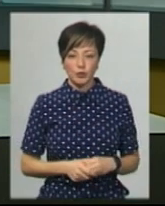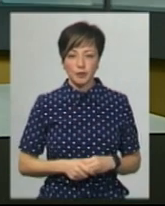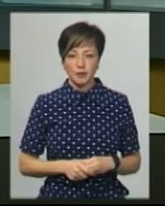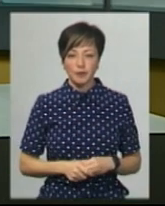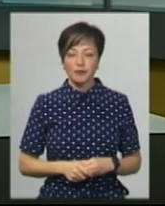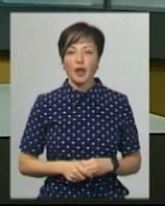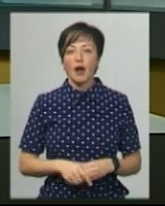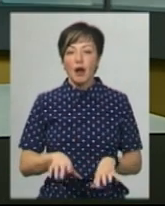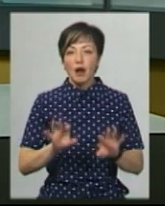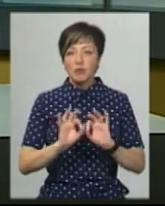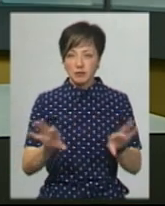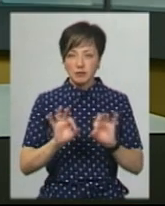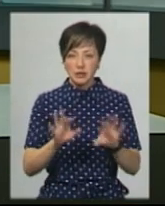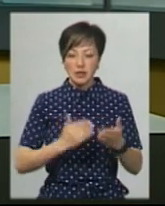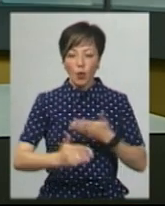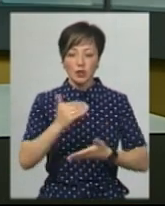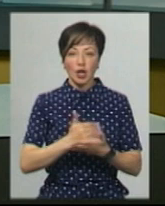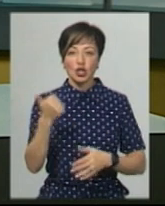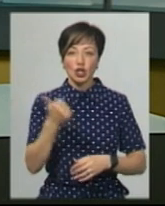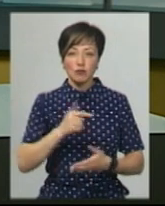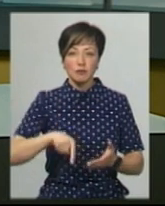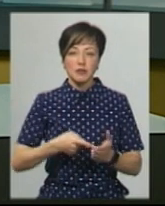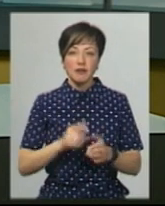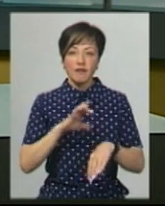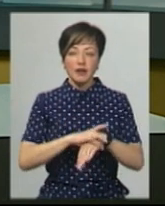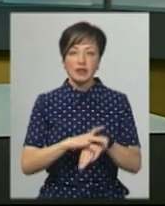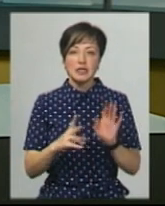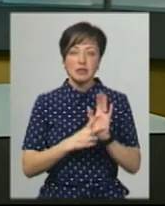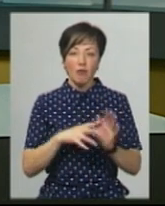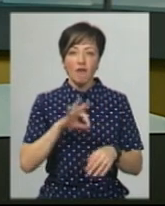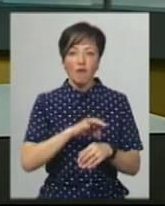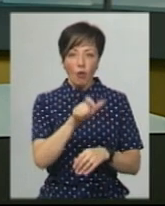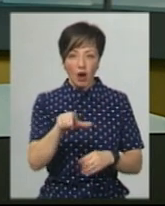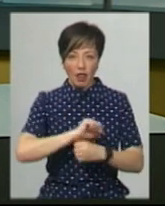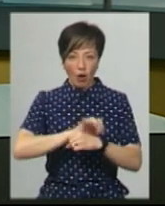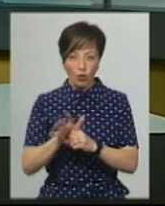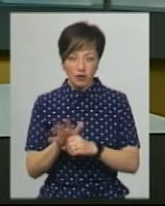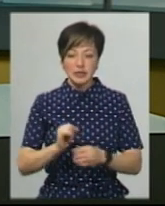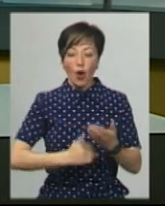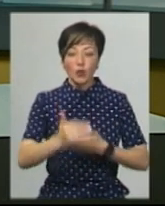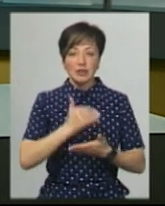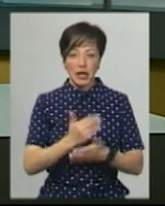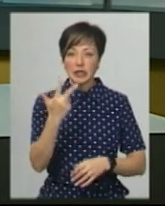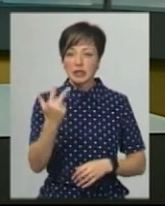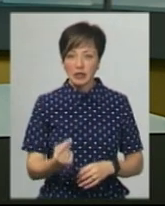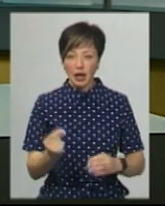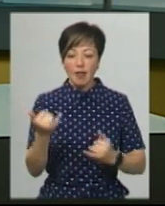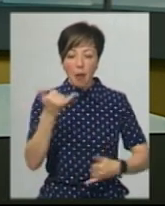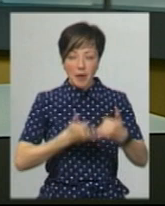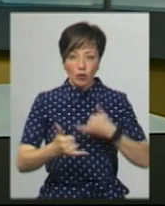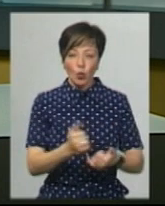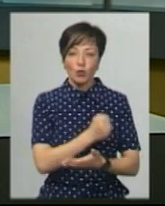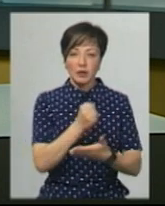За словами посадовця, за останній тиждень у місті виявлено 7 хворих на COVID-19. За останніх три дні лабораторно